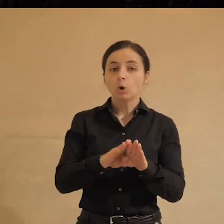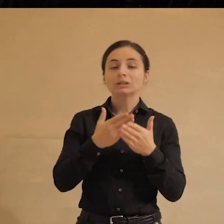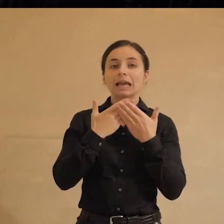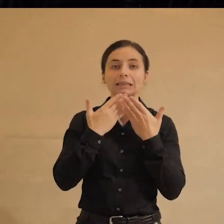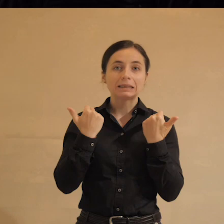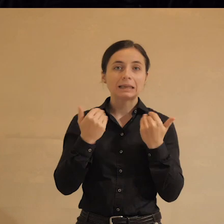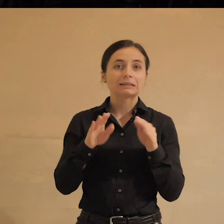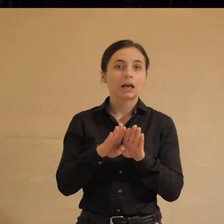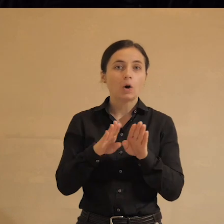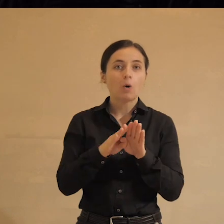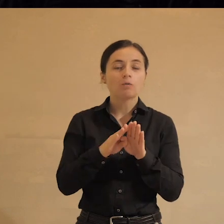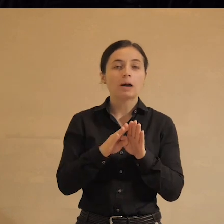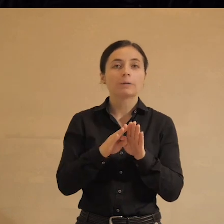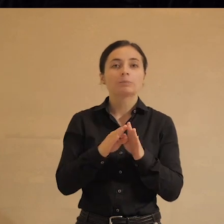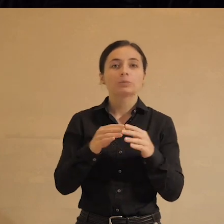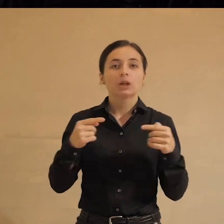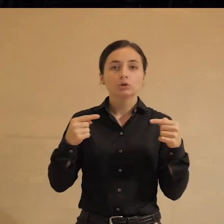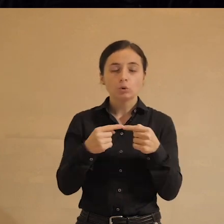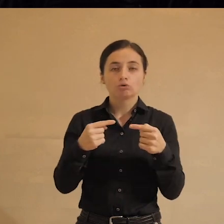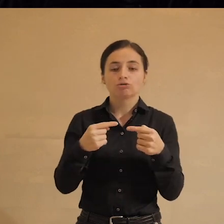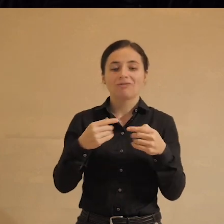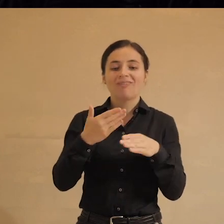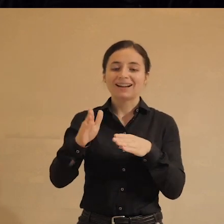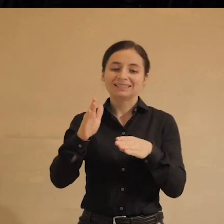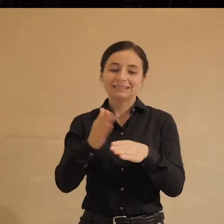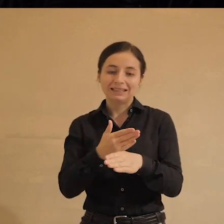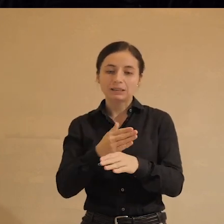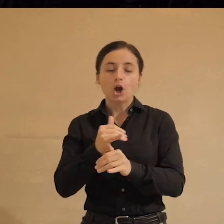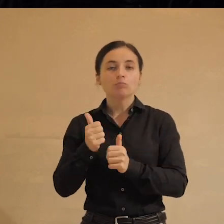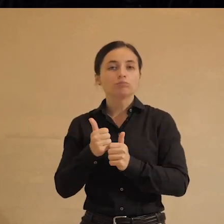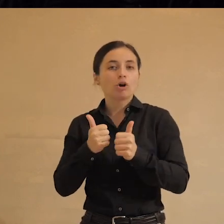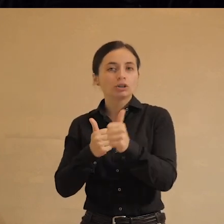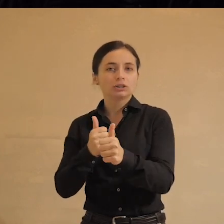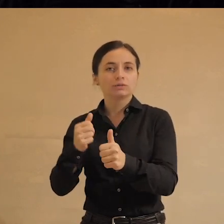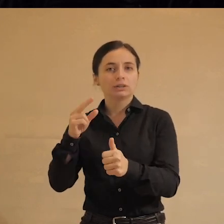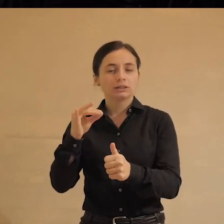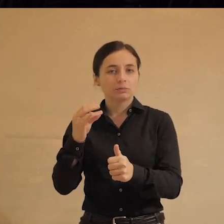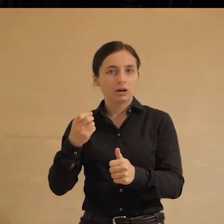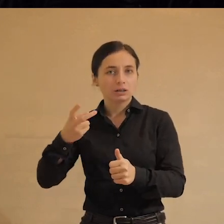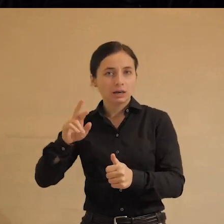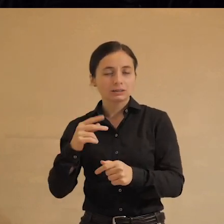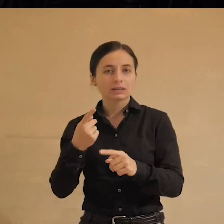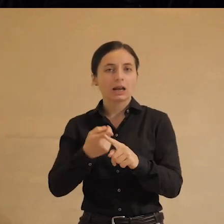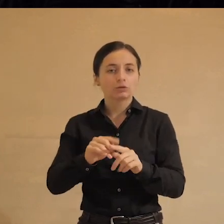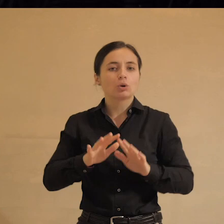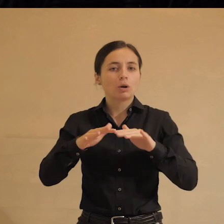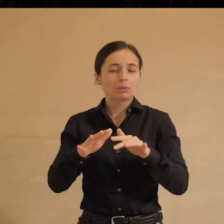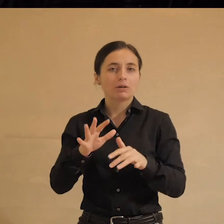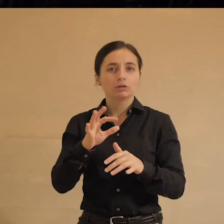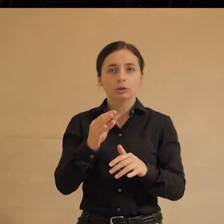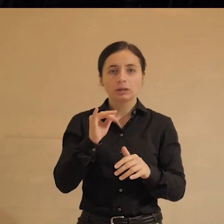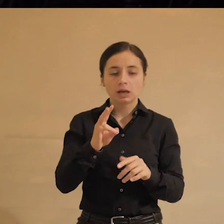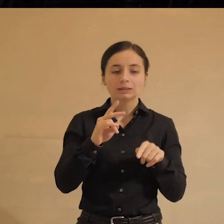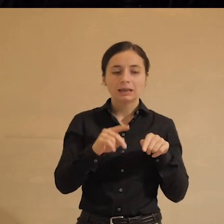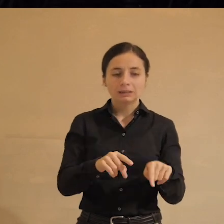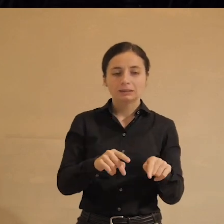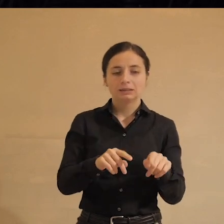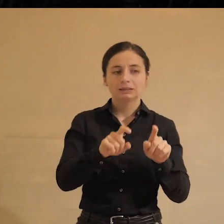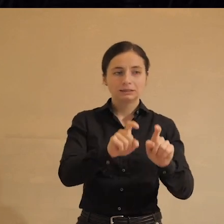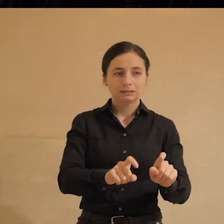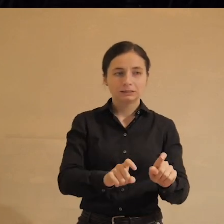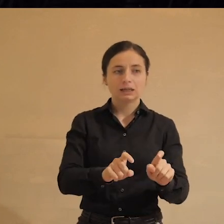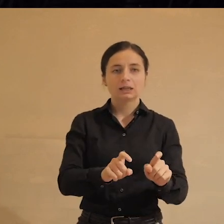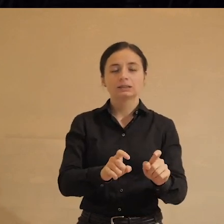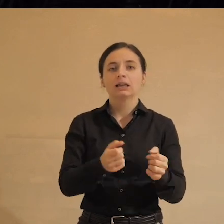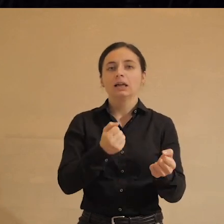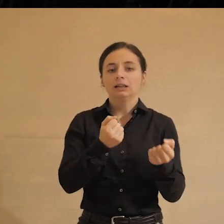такого внятного разделения на прогрессивные демократии, которые все плавают в цифровом океане и замшелые диктатуры, которые сидят, значит,